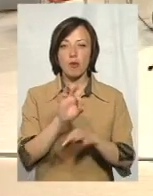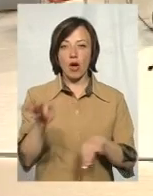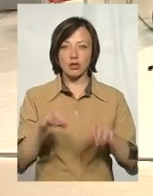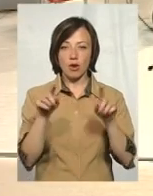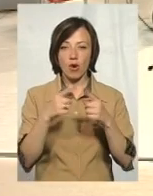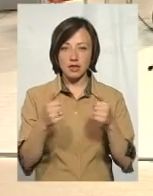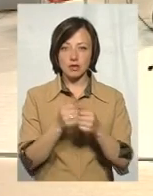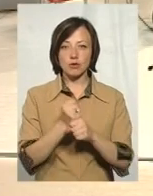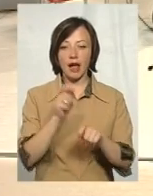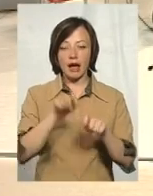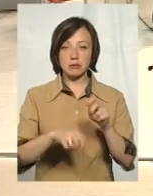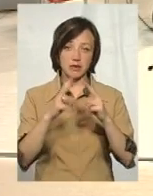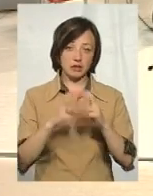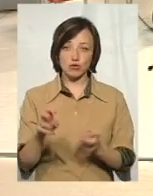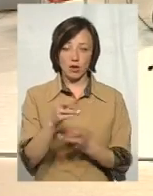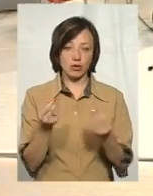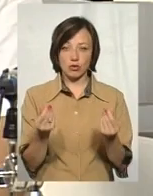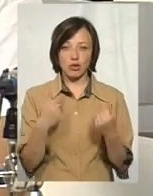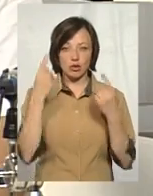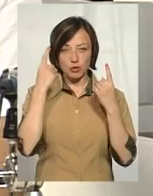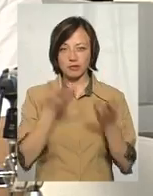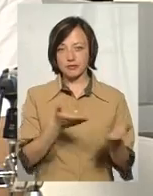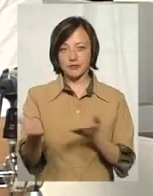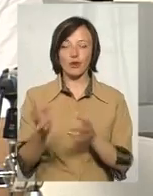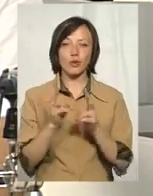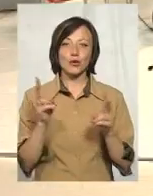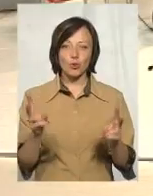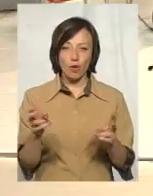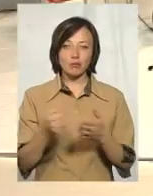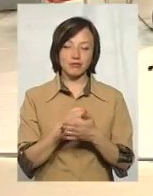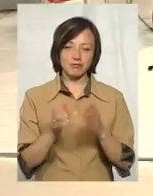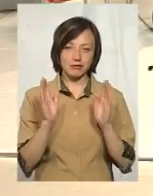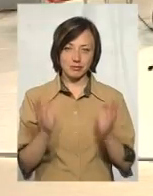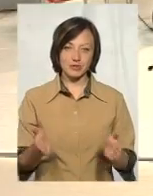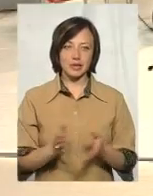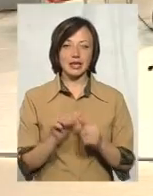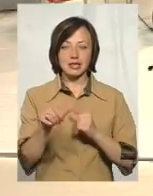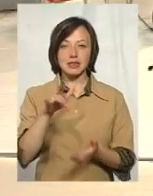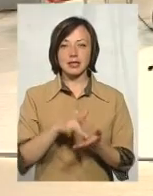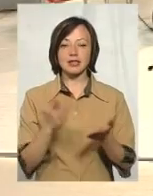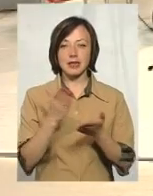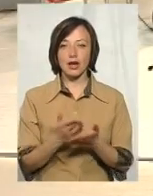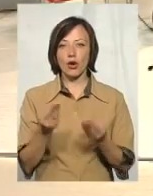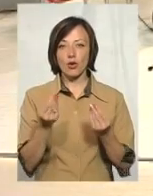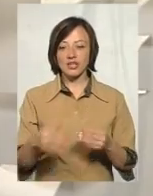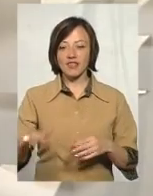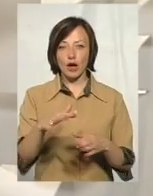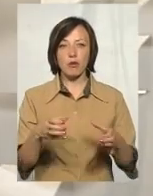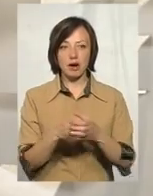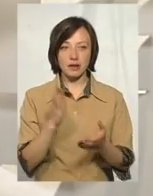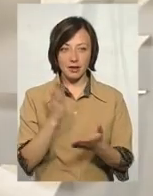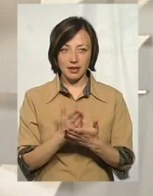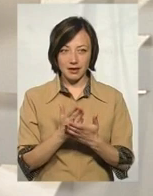зробила, зробити її експертизу, і тоді шукати гроші. Дорогу буває той, хто йде, децентралізація є, кошти в таргромадах є,